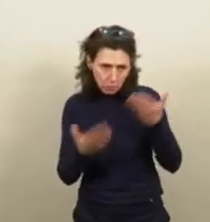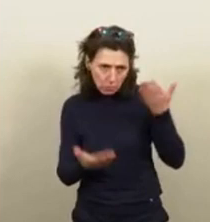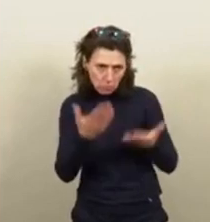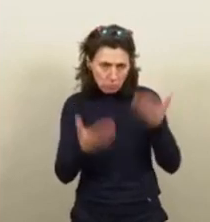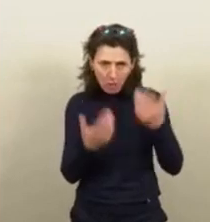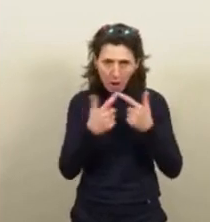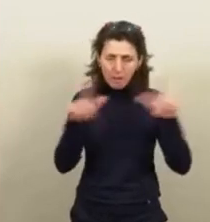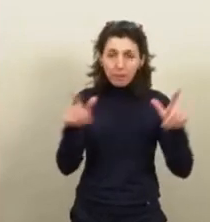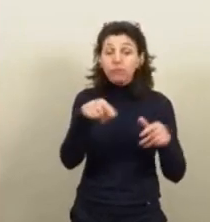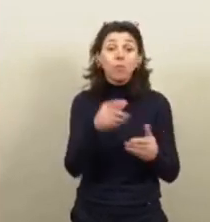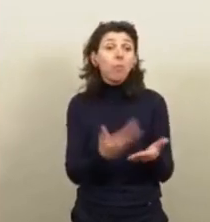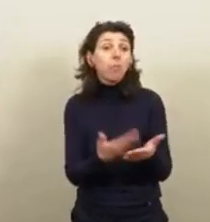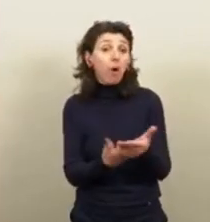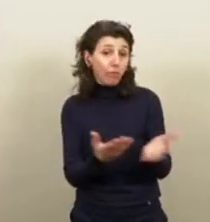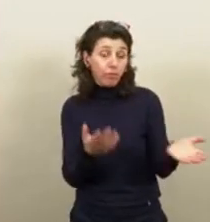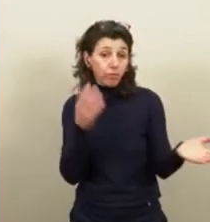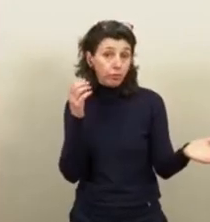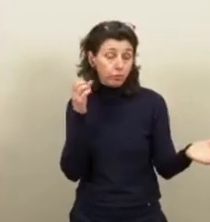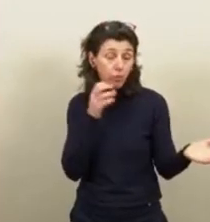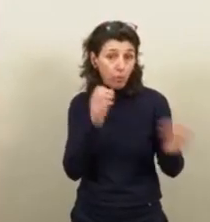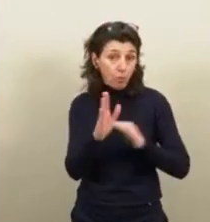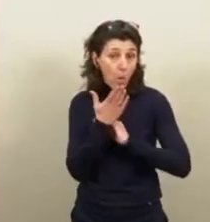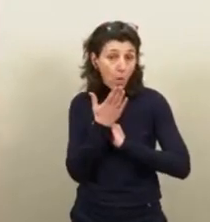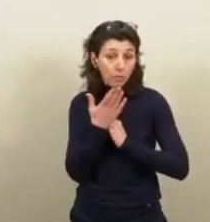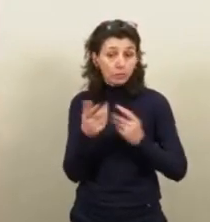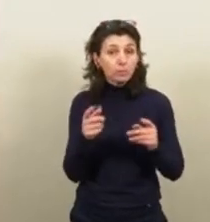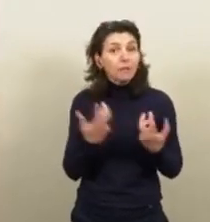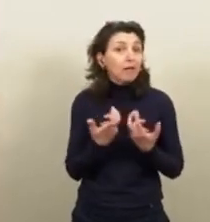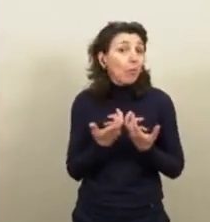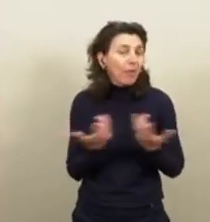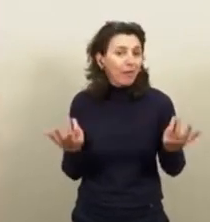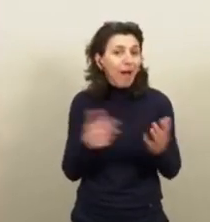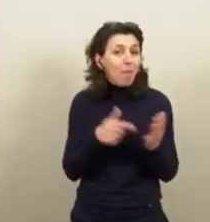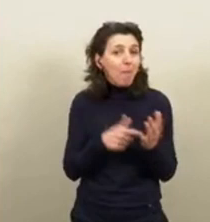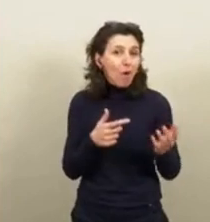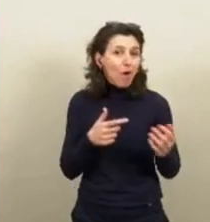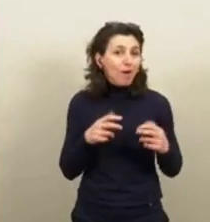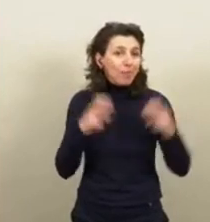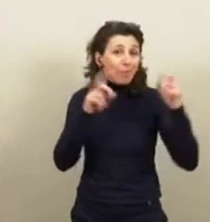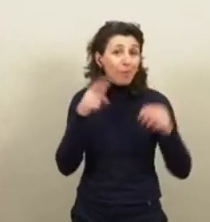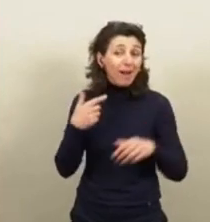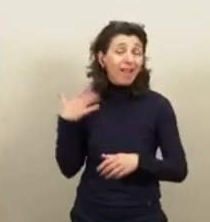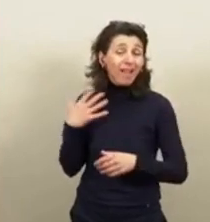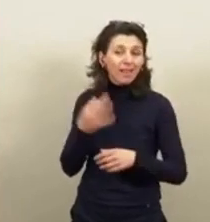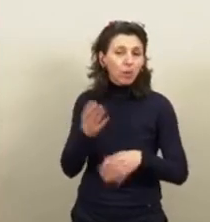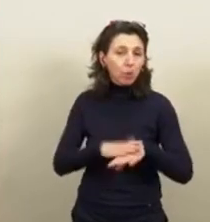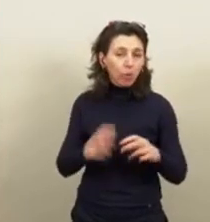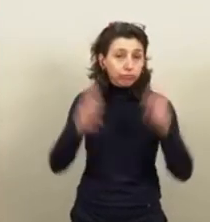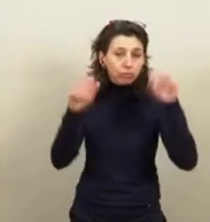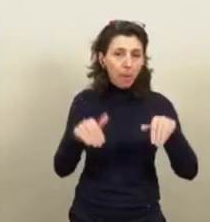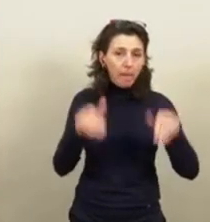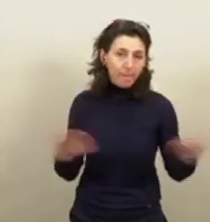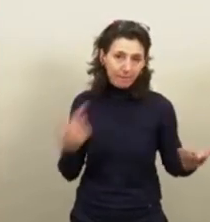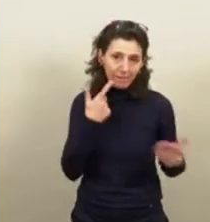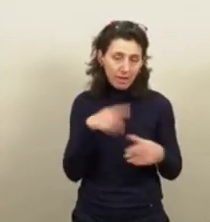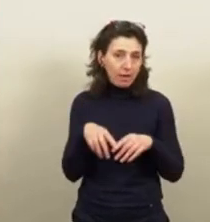dans les mandats. le prouvez vous-même en ayant décidé que vous n'augmentiez pas les impôts, puis annoncer, puis le faire. Donc ça prouve que le